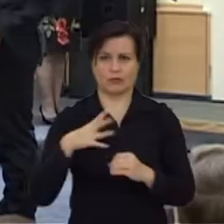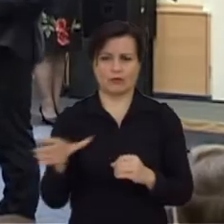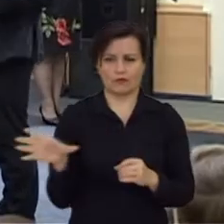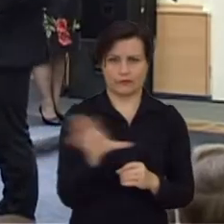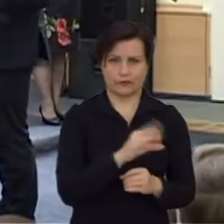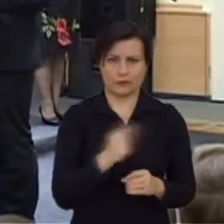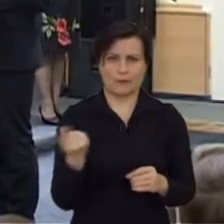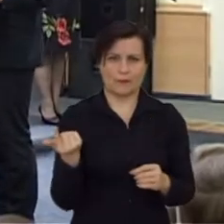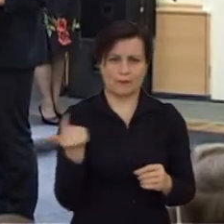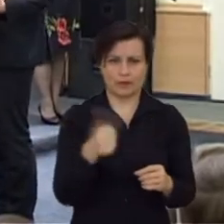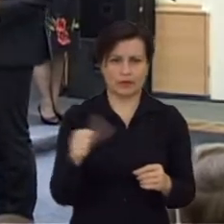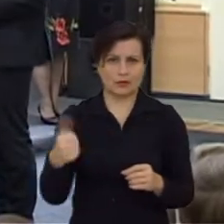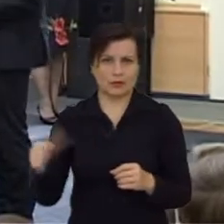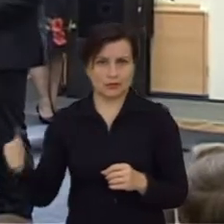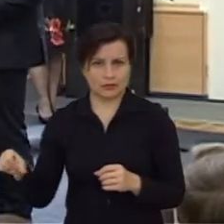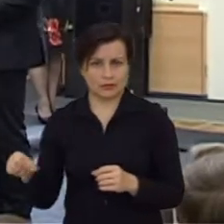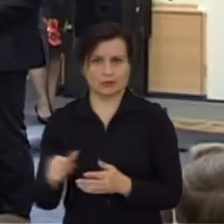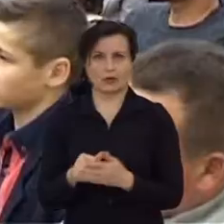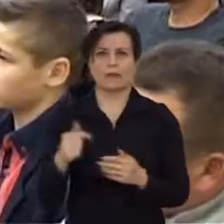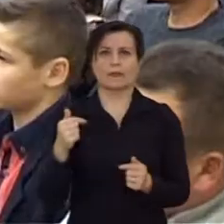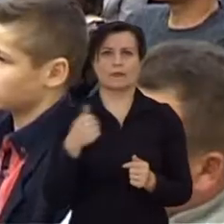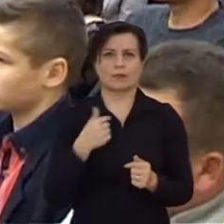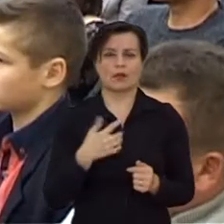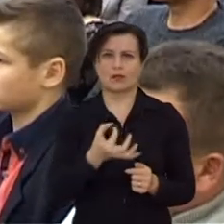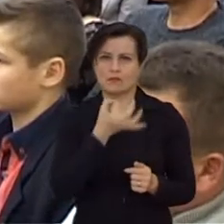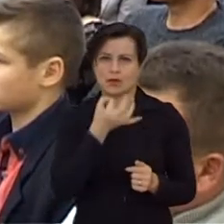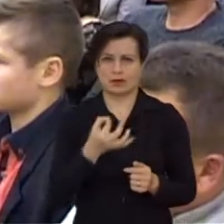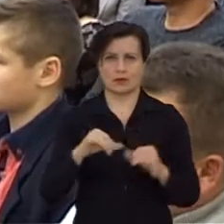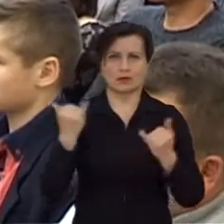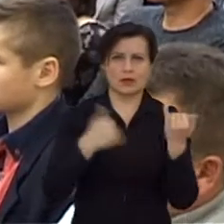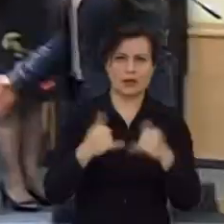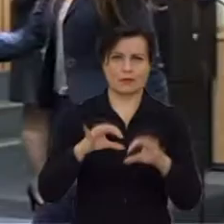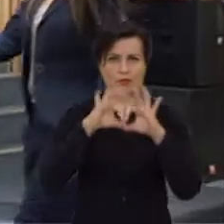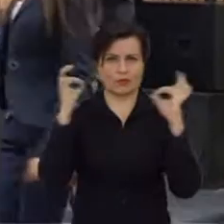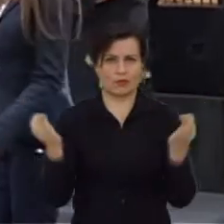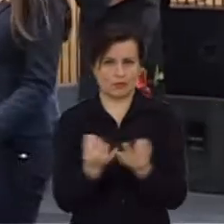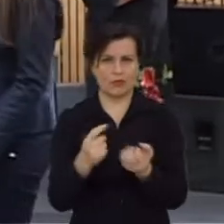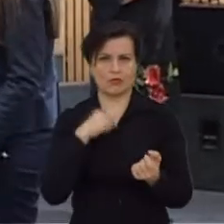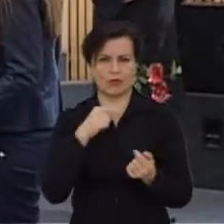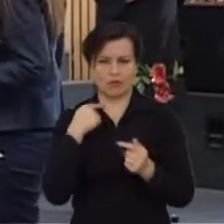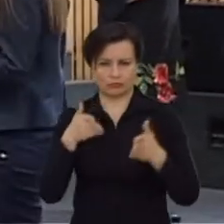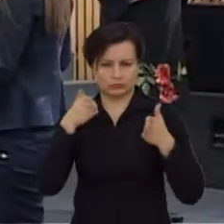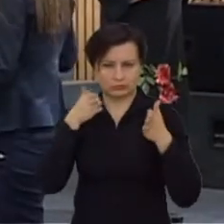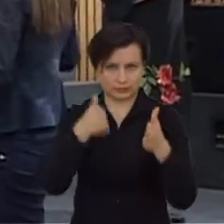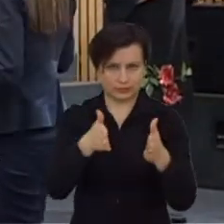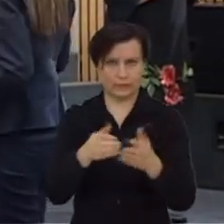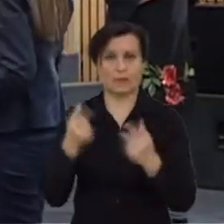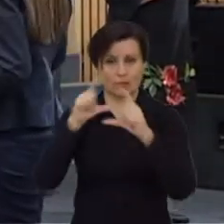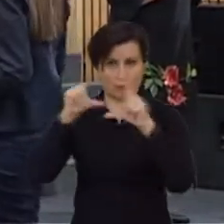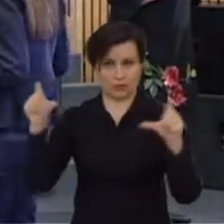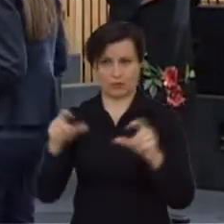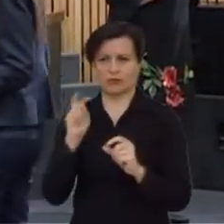vietas. Tai labiausiai, ko gero, patinka tolygi chemija ir biologija, ten labiausiai koncentruojasi. Būtent to